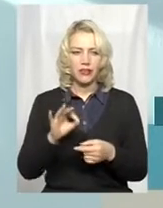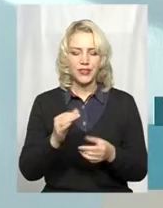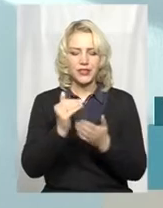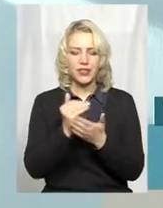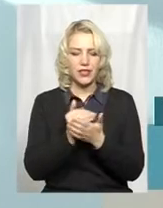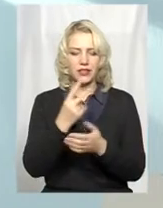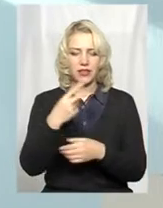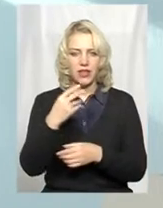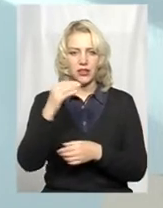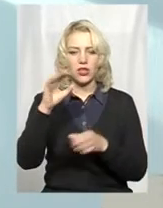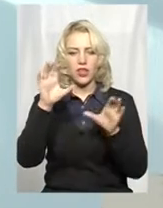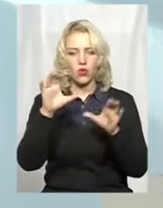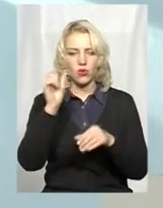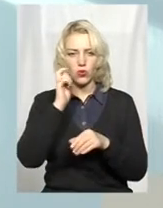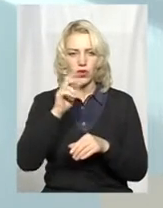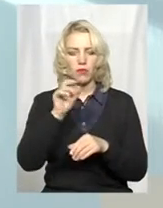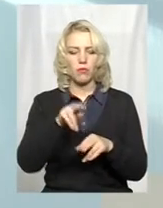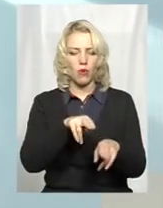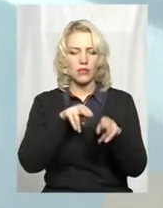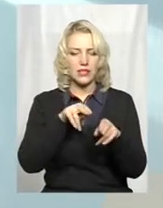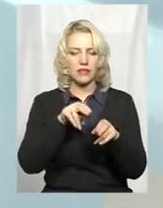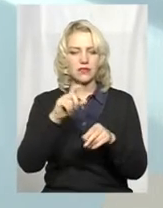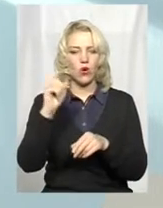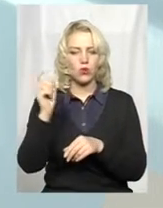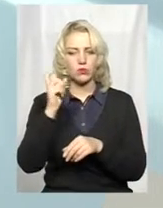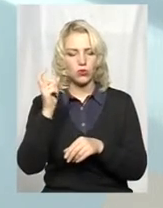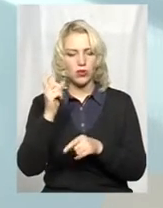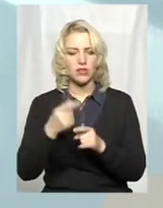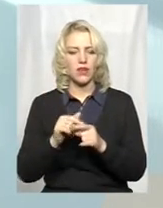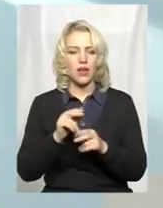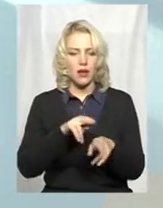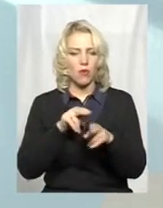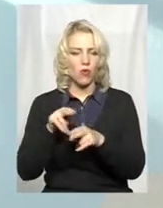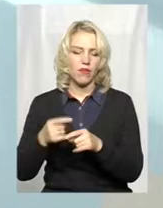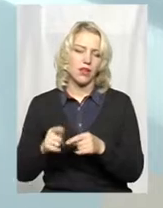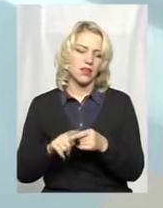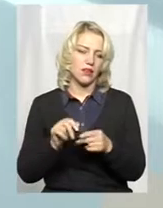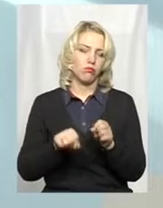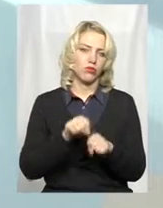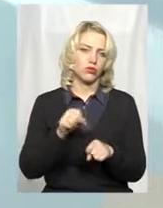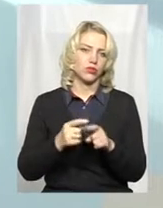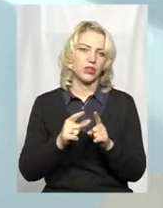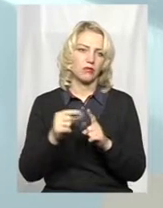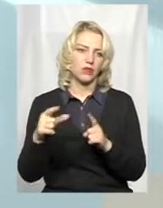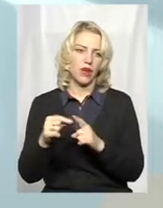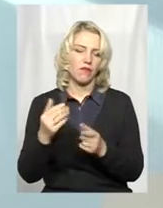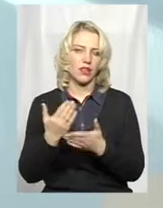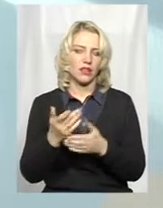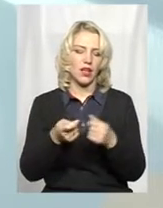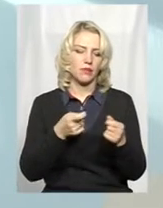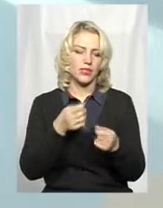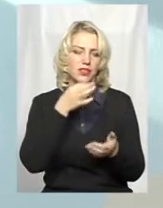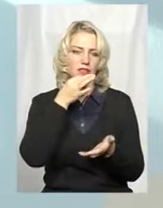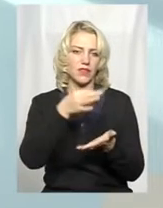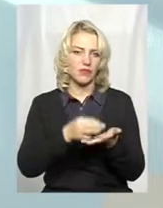статтєю 20 закону України про мисловське господарство та полювання. І порушення цих певних правил тягне з собою адміністративну